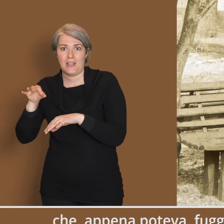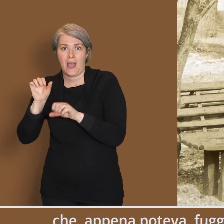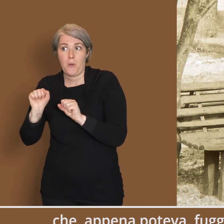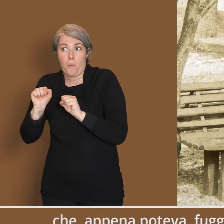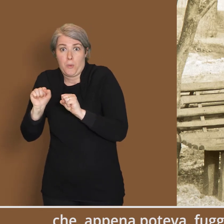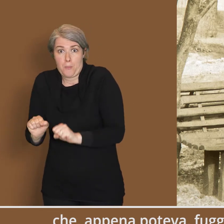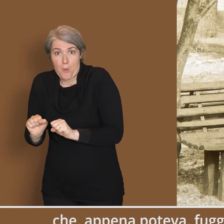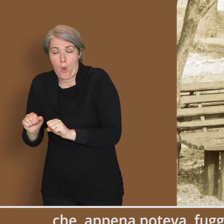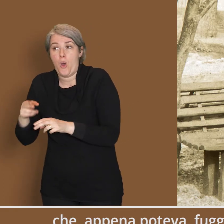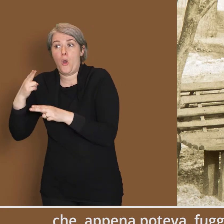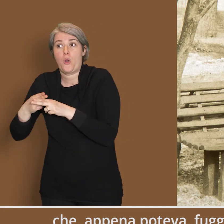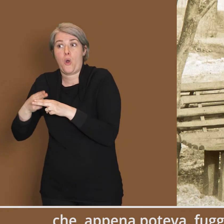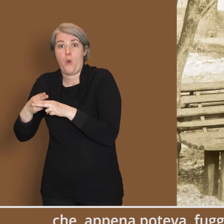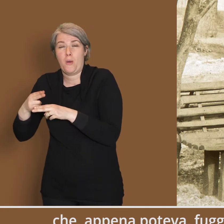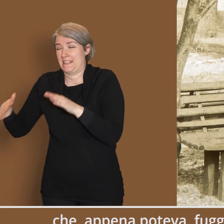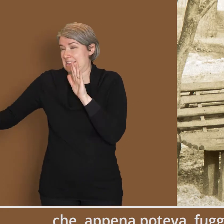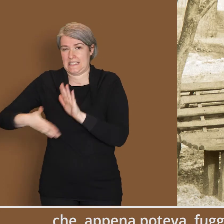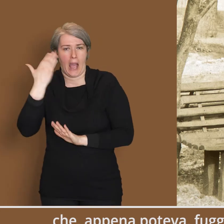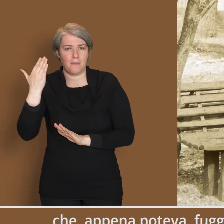lassù, nel suo Piemonte.